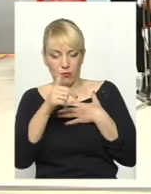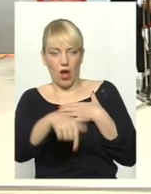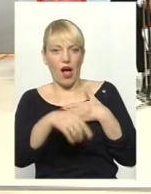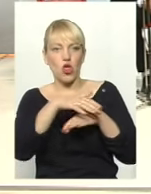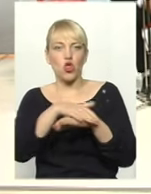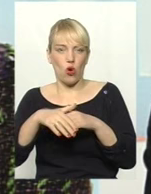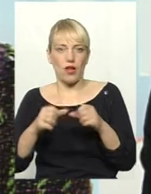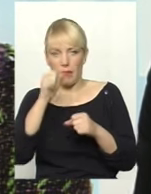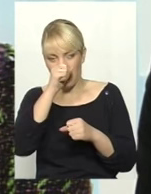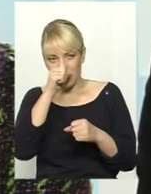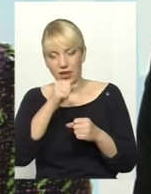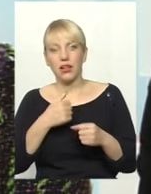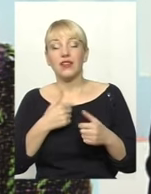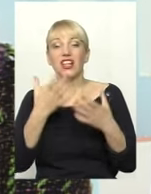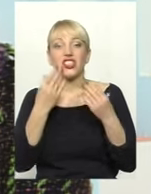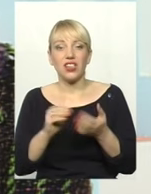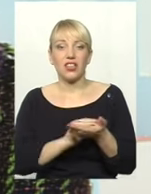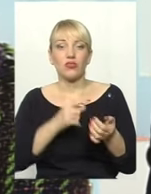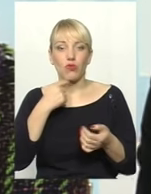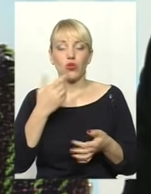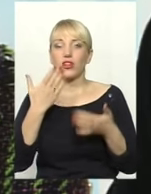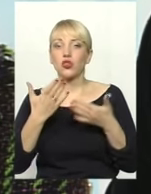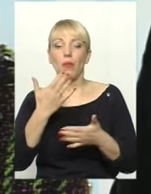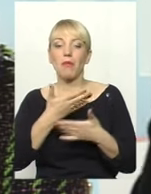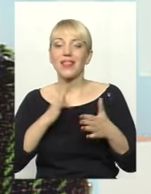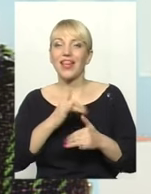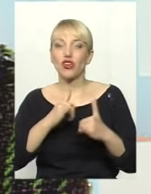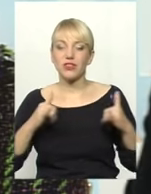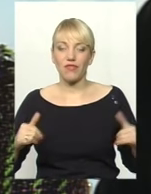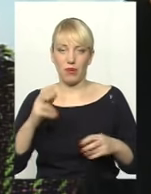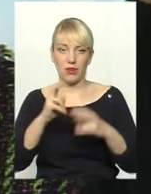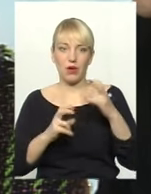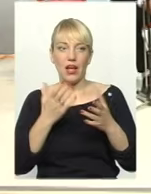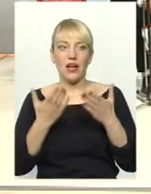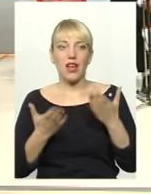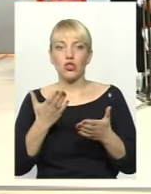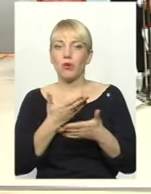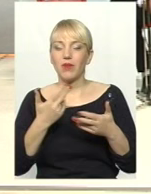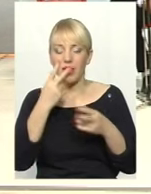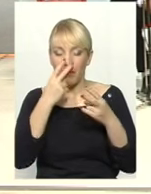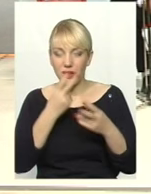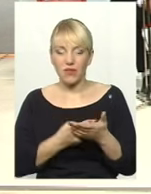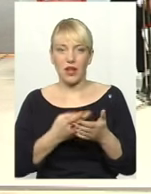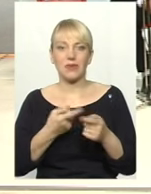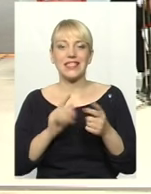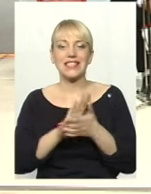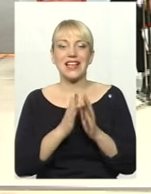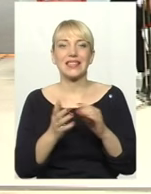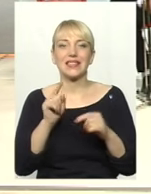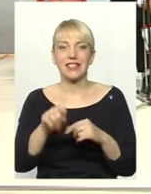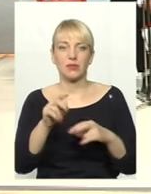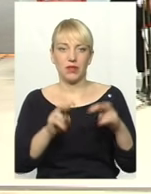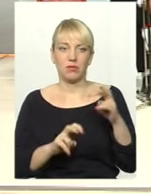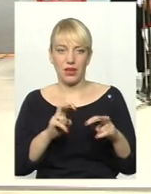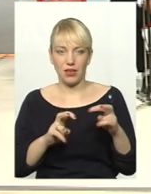якщо ми не розвиваємо жодні підприємства, якщо ми не переглядаємо, наприклад, стан тих підприємств, які можна оживити, тобто це можуть бути